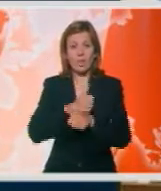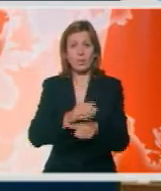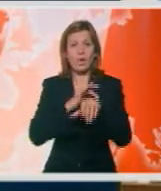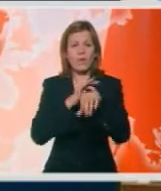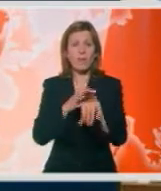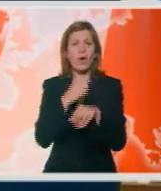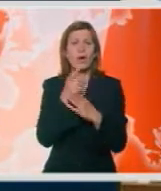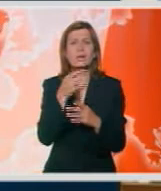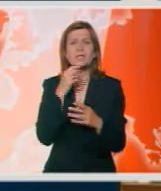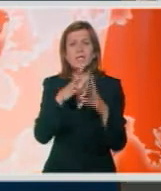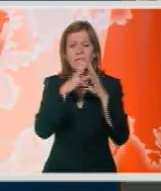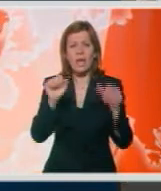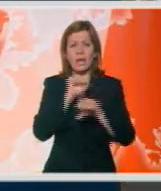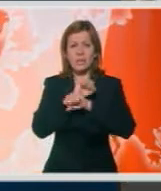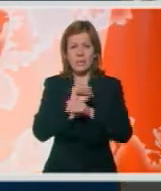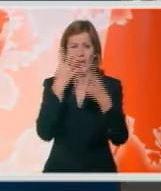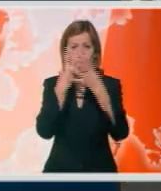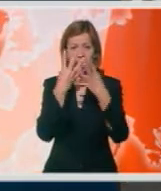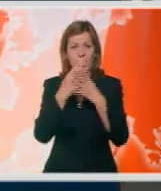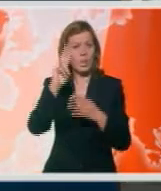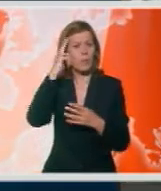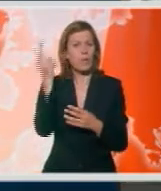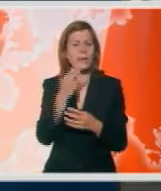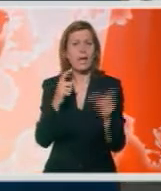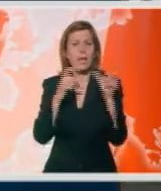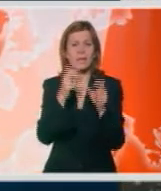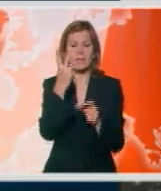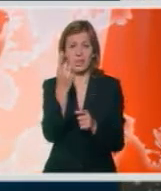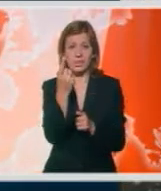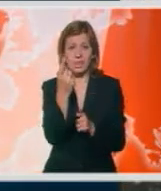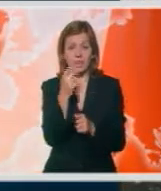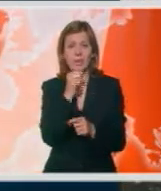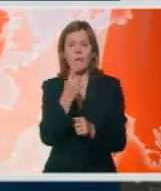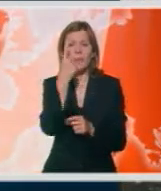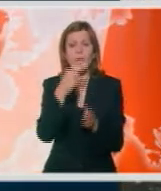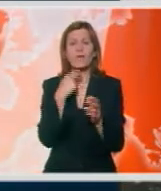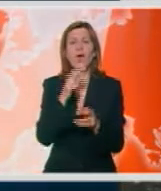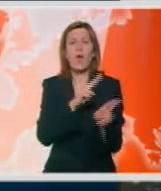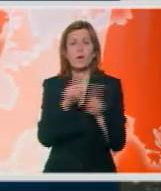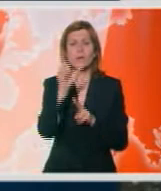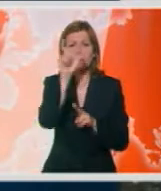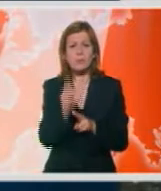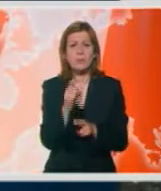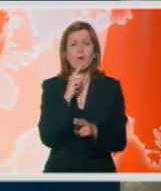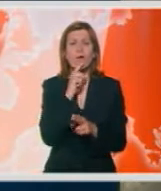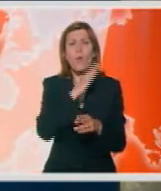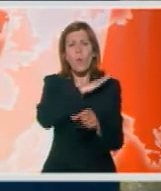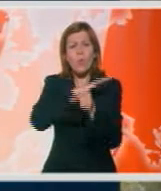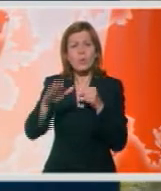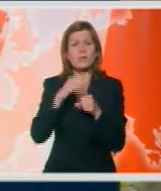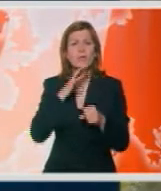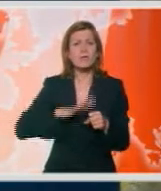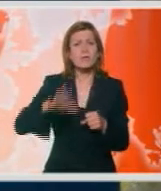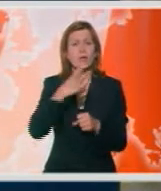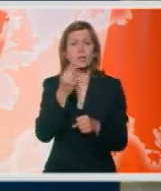zloglasni i tajni zatvor, to ovu sleng, poznati kao S-21, prvi je osudjeni libe režima koji je uništio čitavu